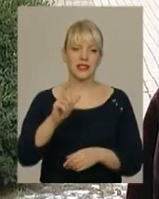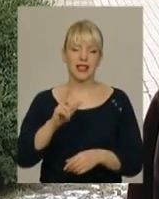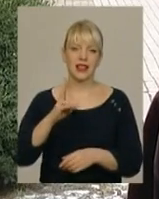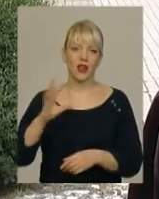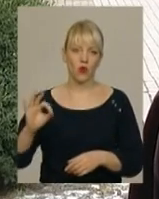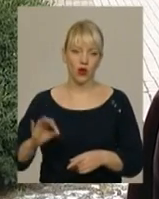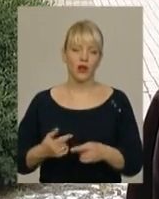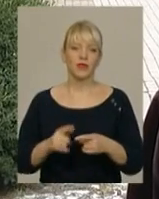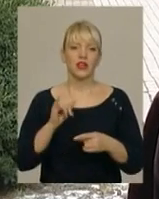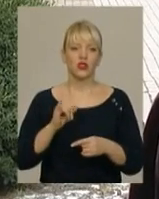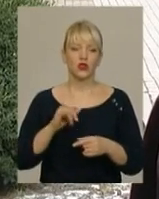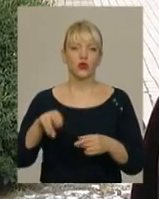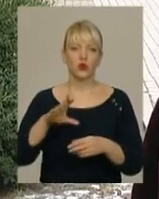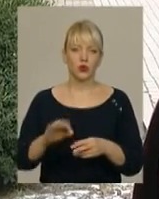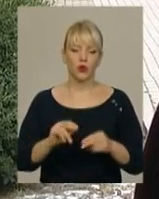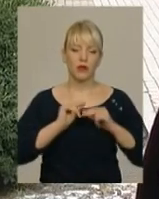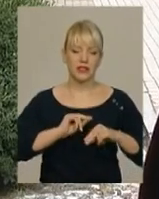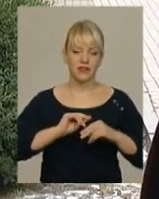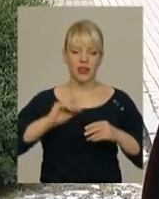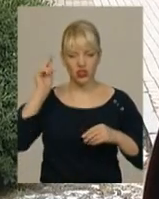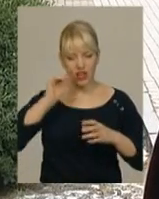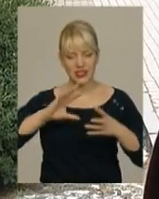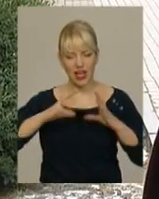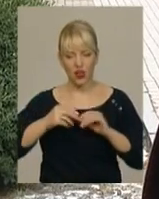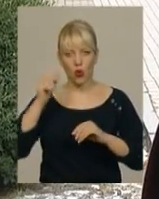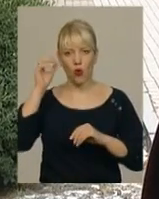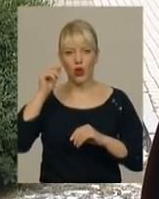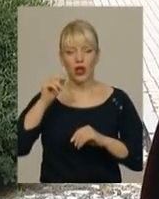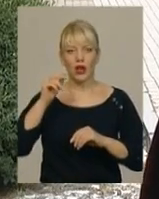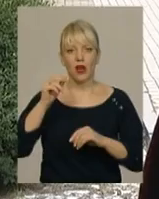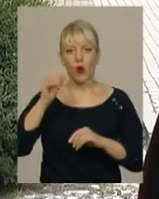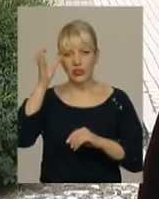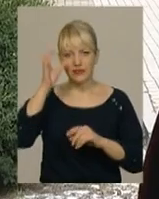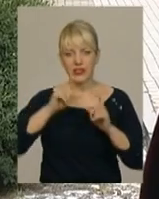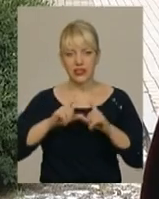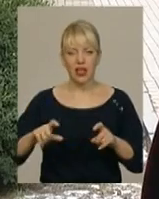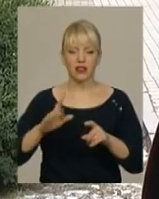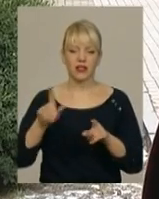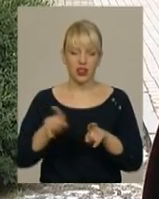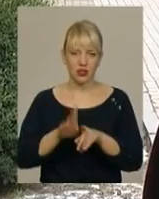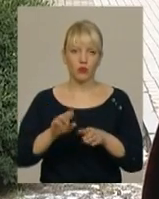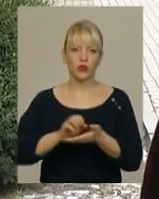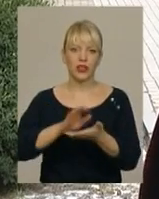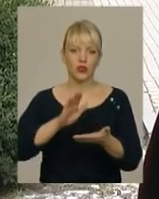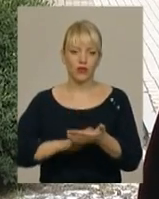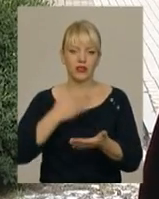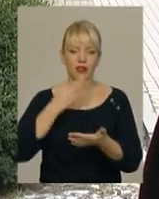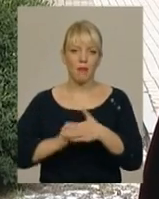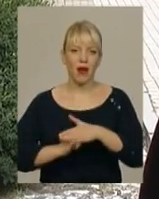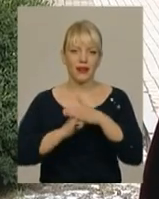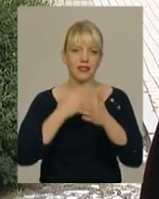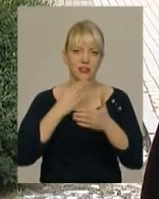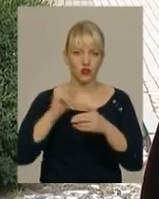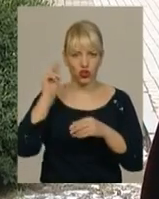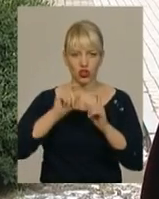Щодо випускників загальноосвітніх навчальних закладів, вони будуть реєструватись на базі своїх навчальних закладів. Те саме буде відбуватися з реєстрацією